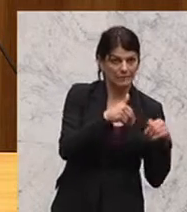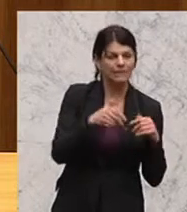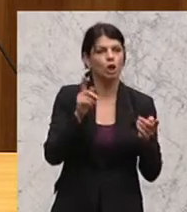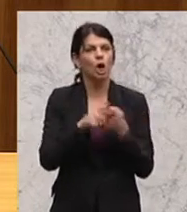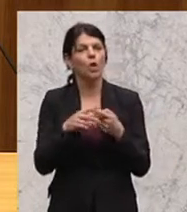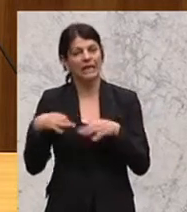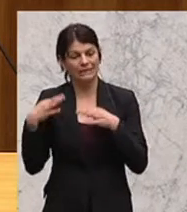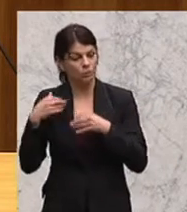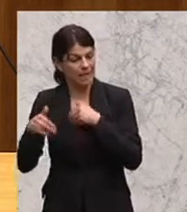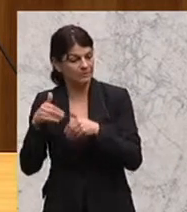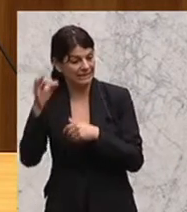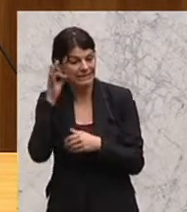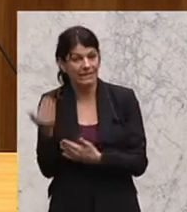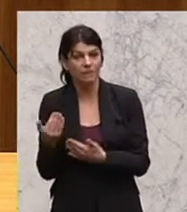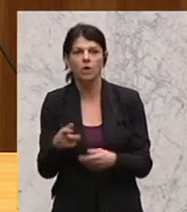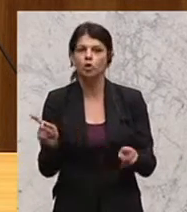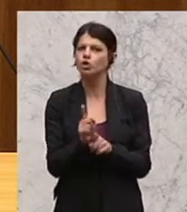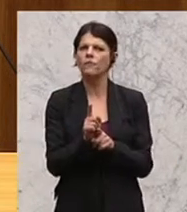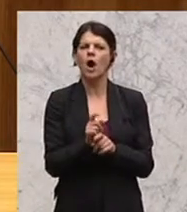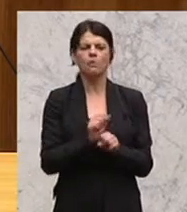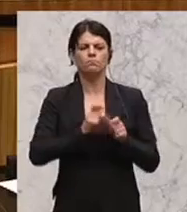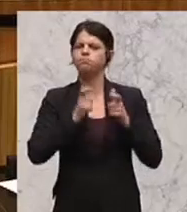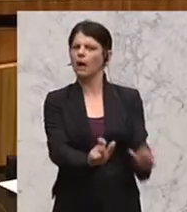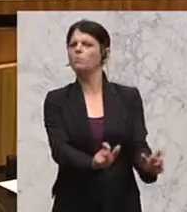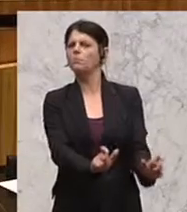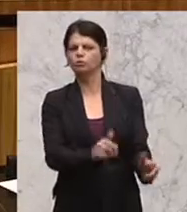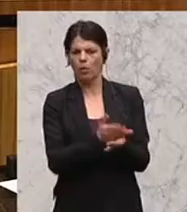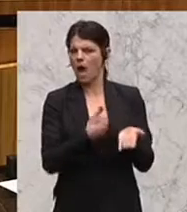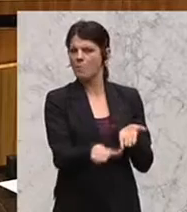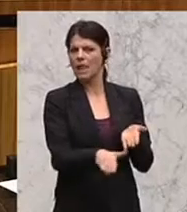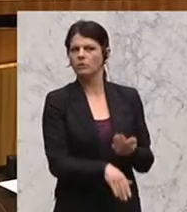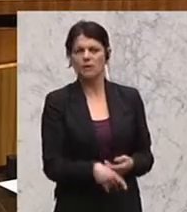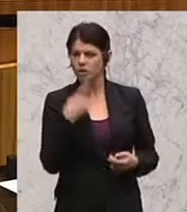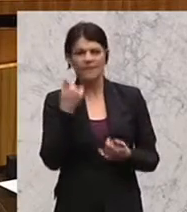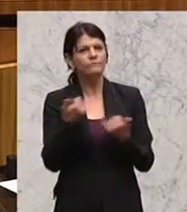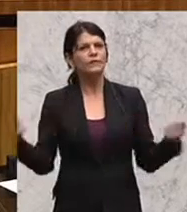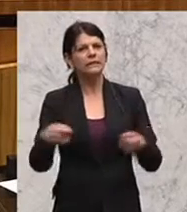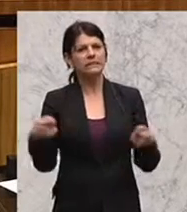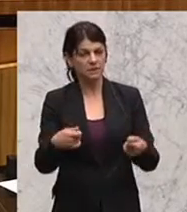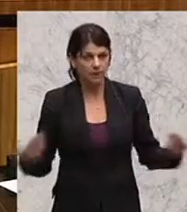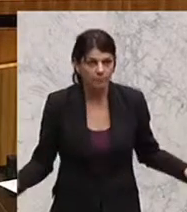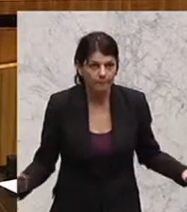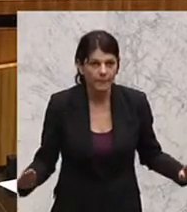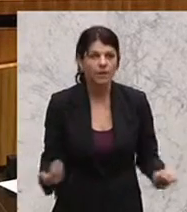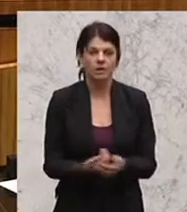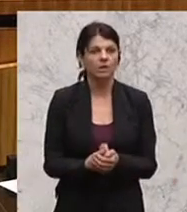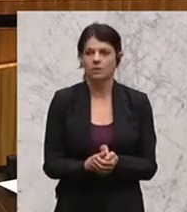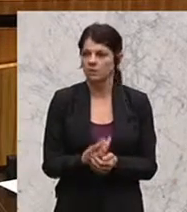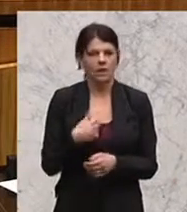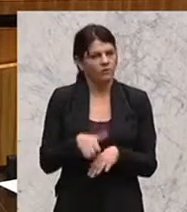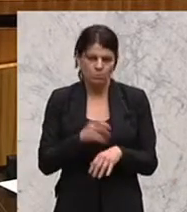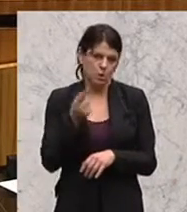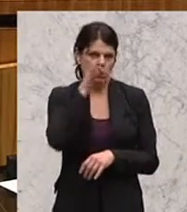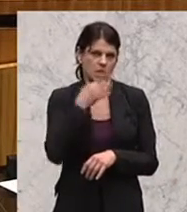und der Frau Gesundheitsministerin sofort ablehnende Haltung gekommen ist gegenüber der Finanzierung. Das finde ich besonders